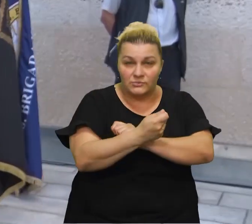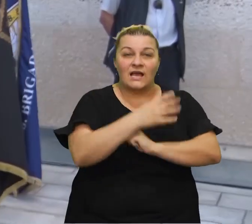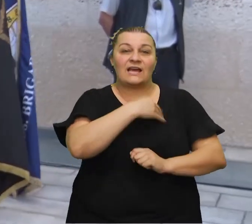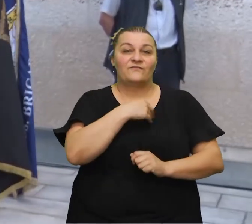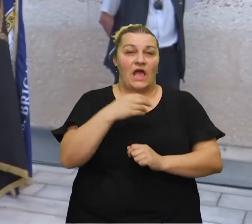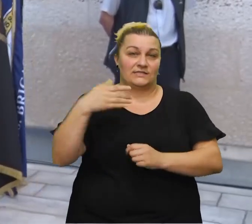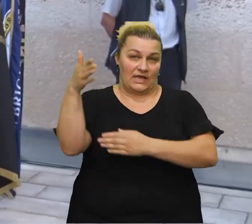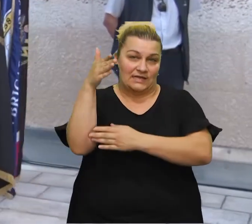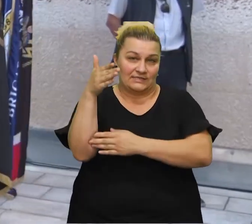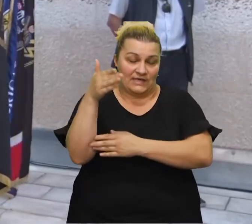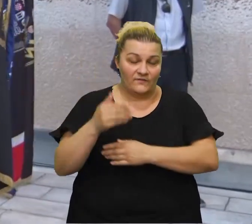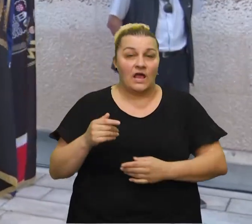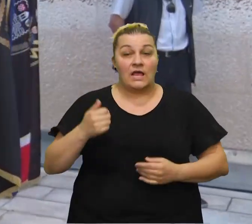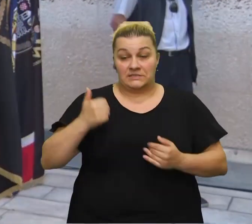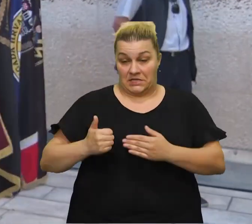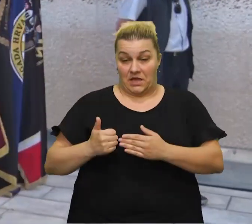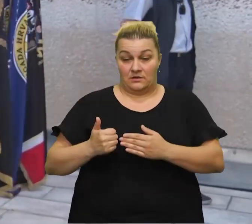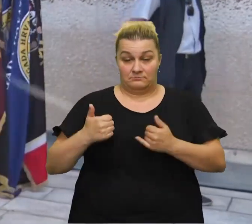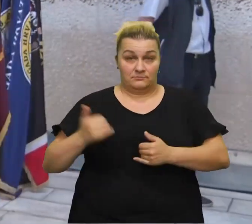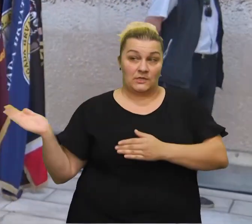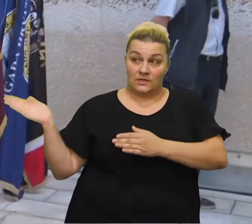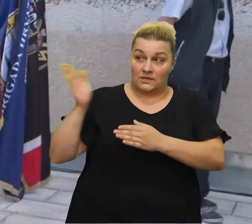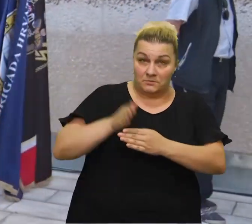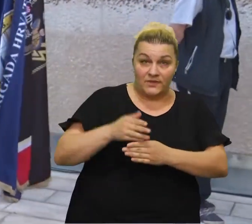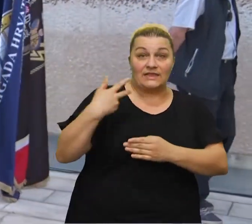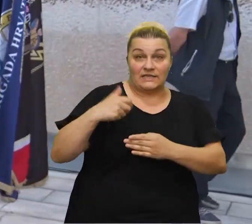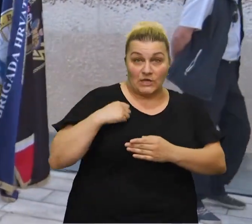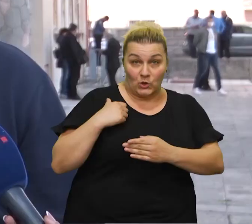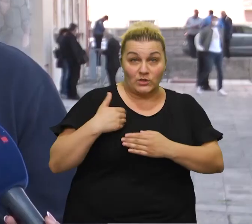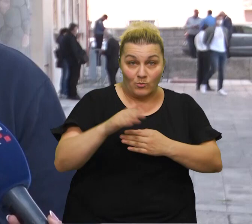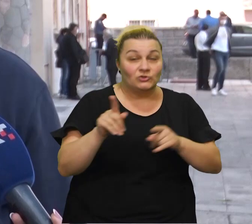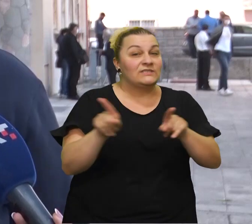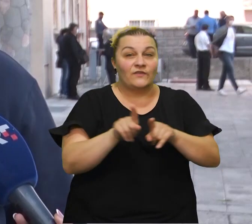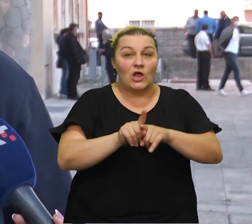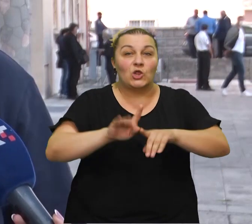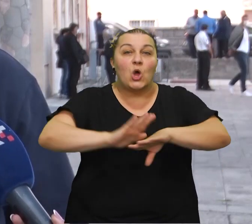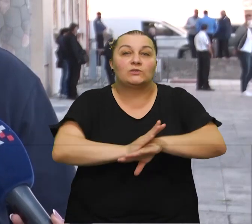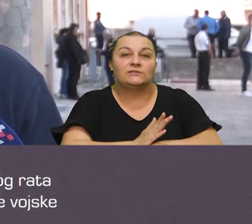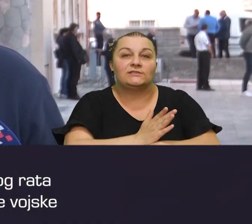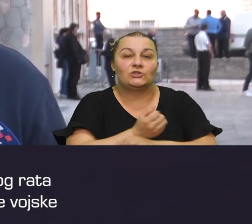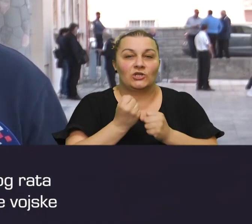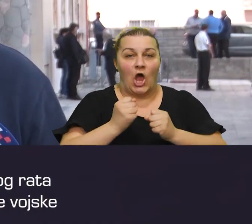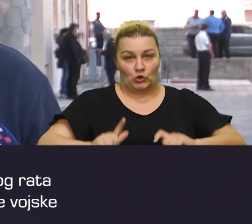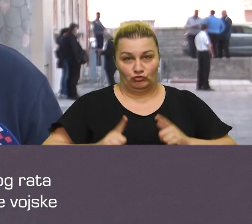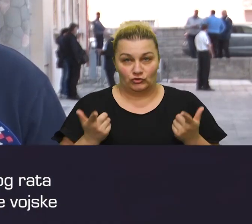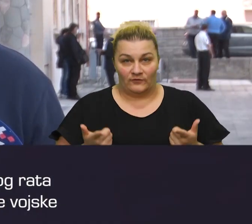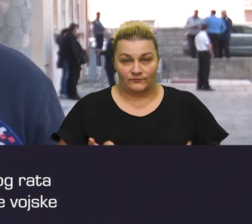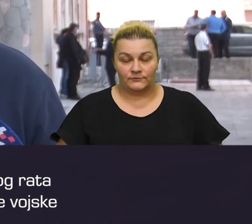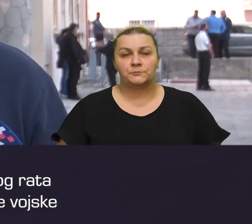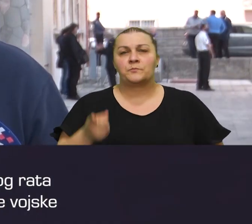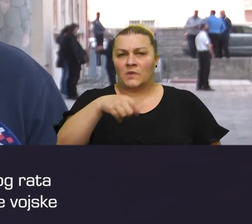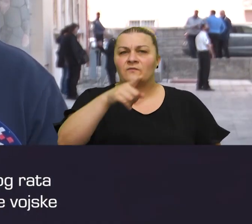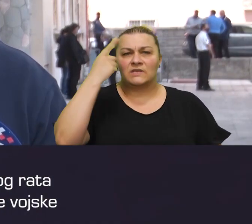Osjećaj su i danas, 30 godina poslije, i te kako živi. Znači vi znate da je naša hrvatska domovina bila